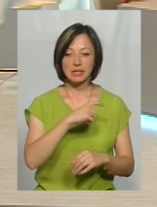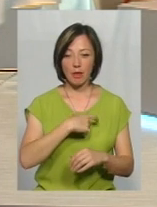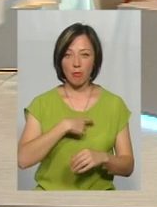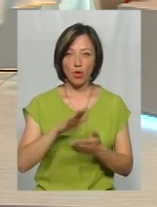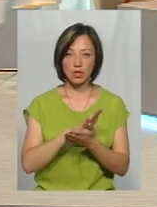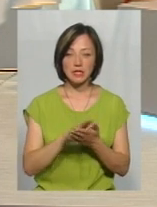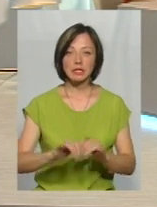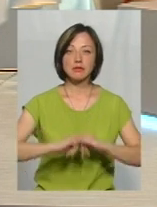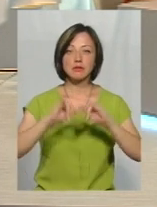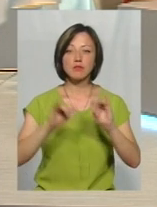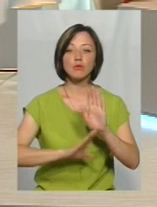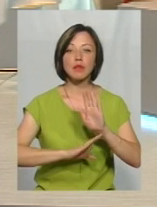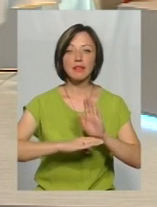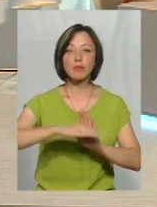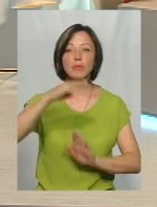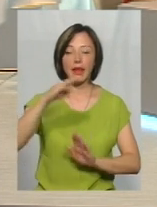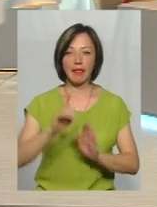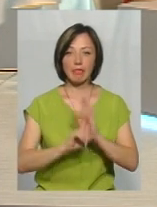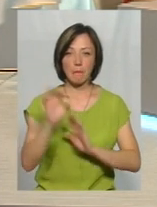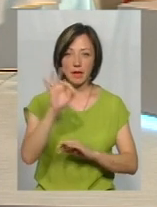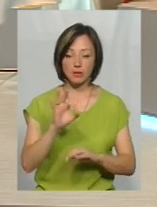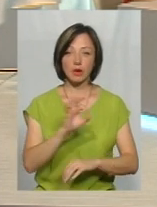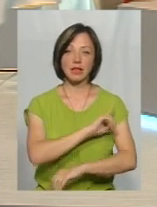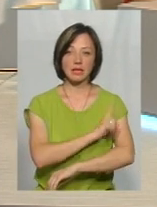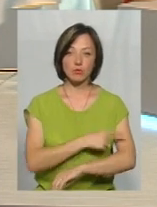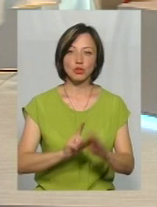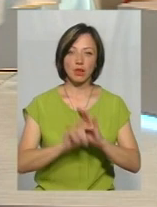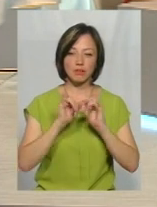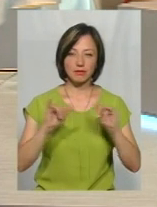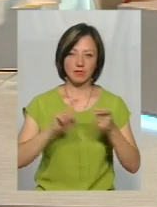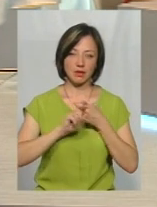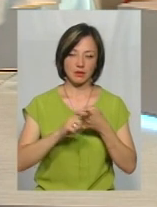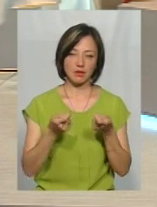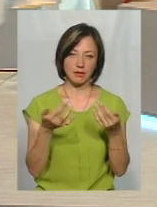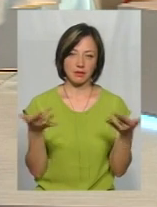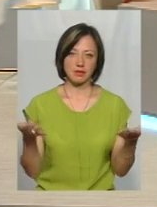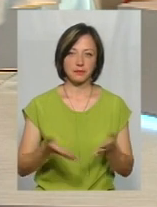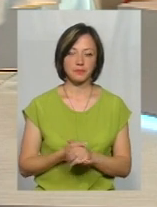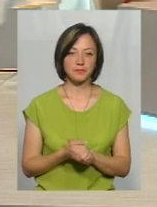збільшується температура, і за рахунок цього інтенсивно починає називатися мікроорганізм.